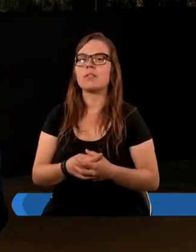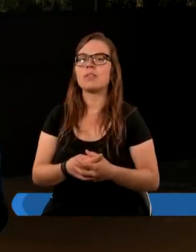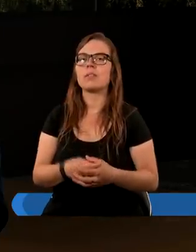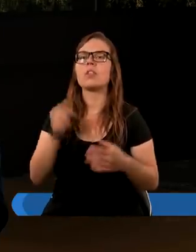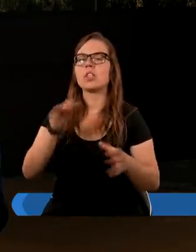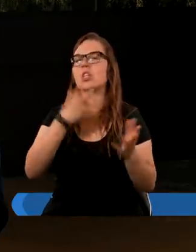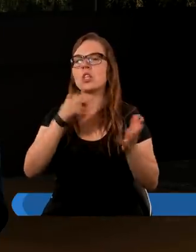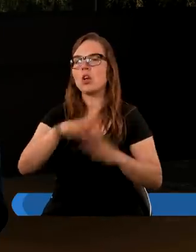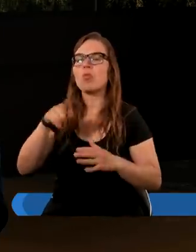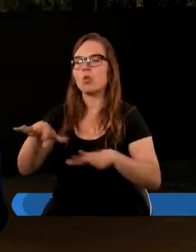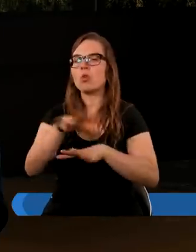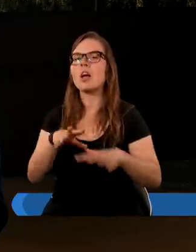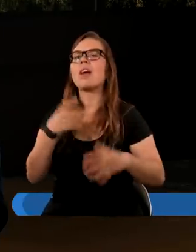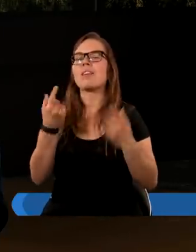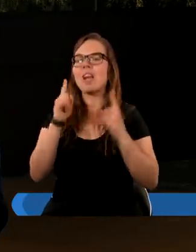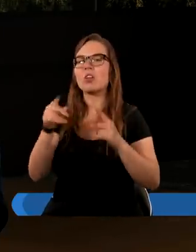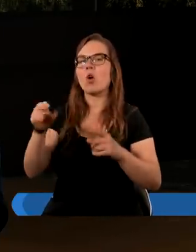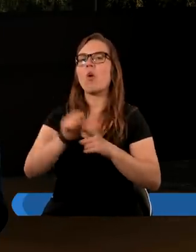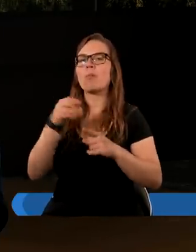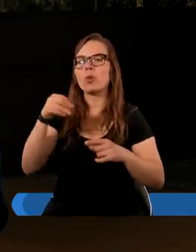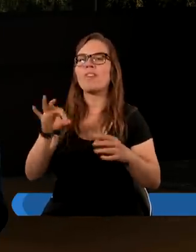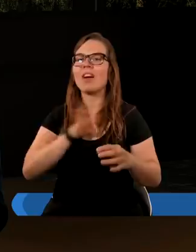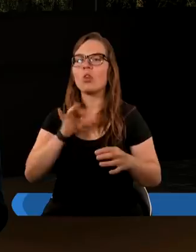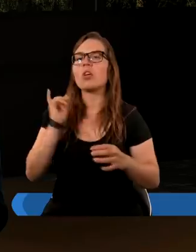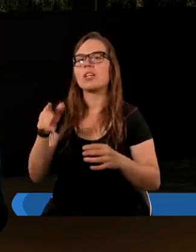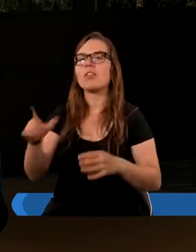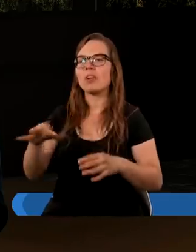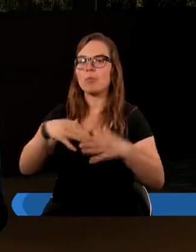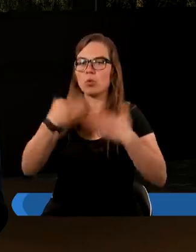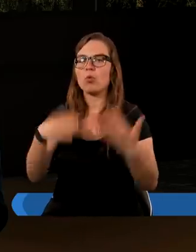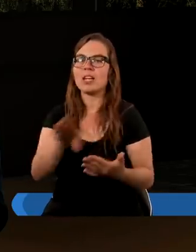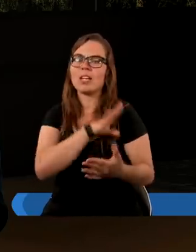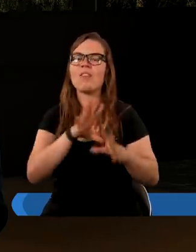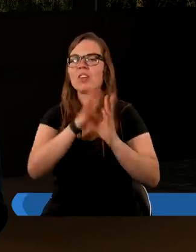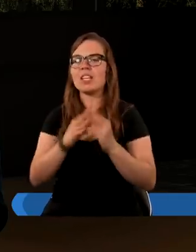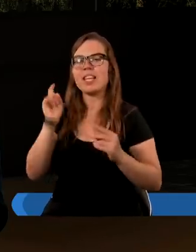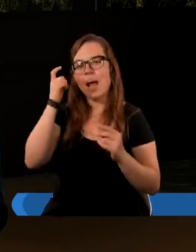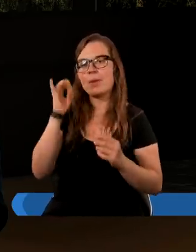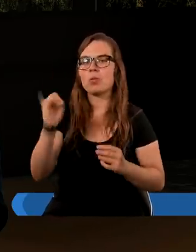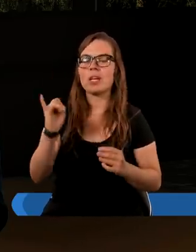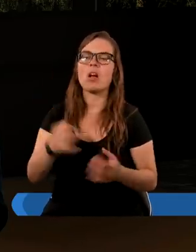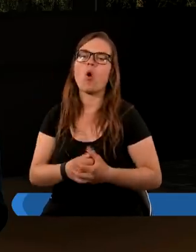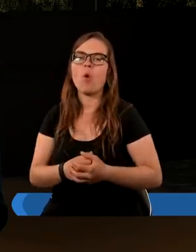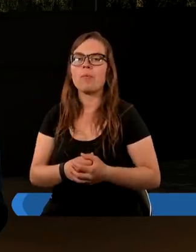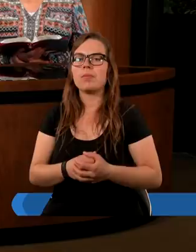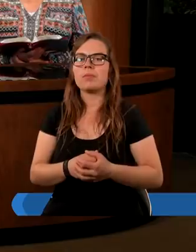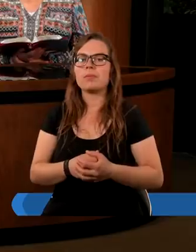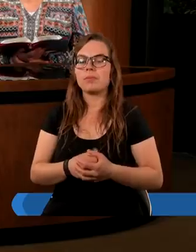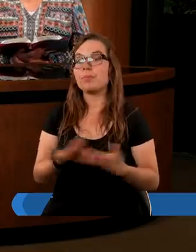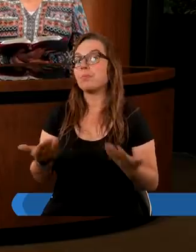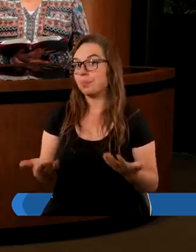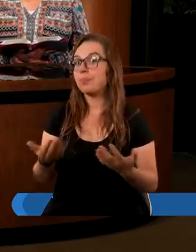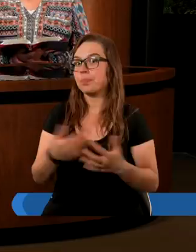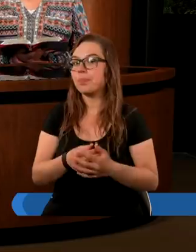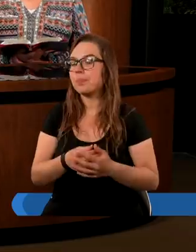Gdy opuszcza go dół, wraca do prochu swego, w tymże dniu giną wszystkie zamysły jego. Tak.